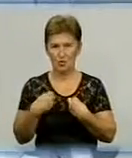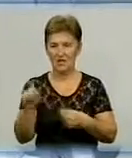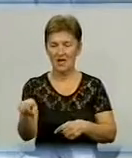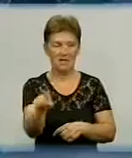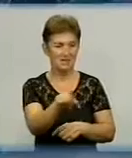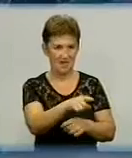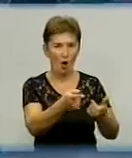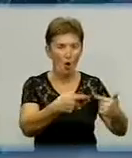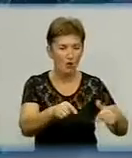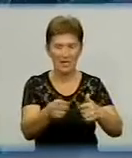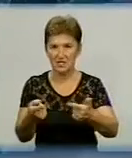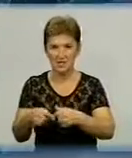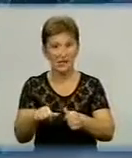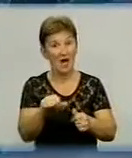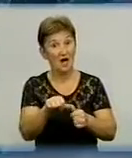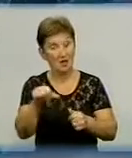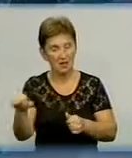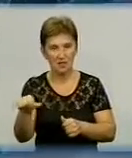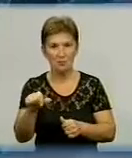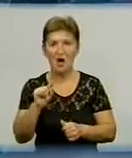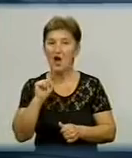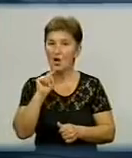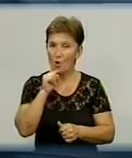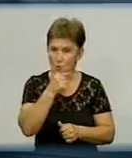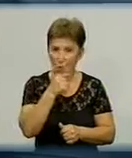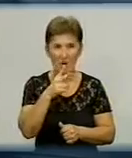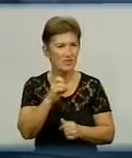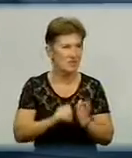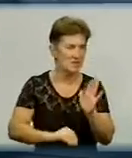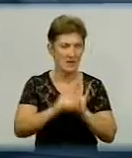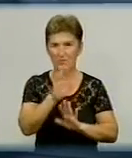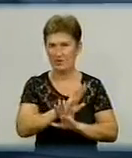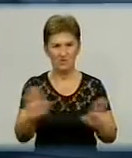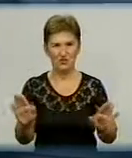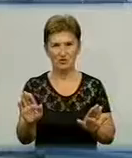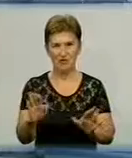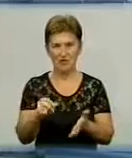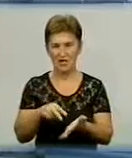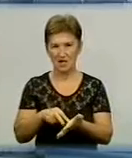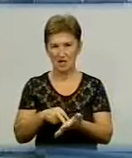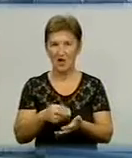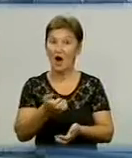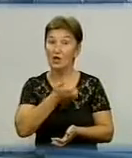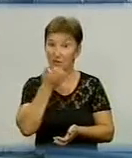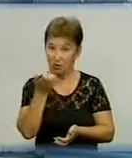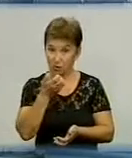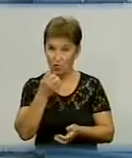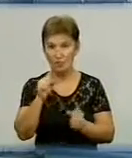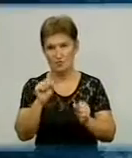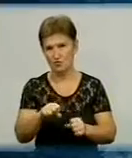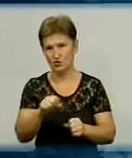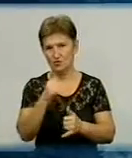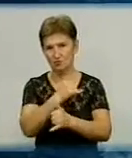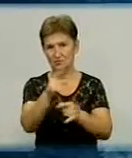Крім економії, модернізація котелень дозволить не підвищувати тарифи на теплопостачання. Втім, тепло до містян може надійти.